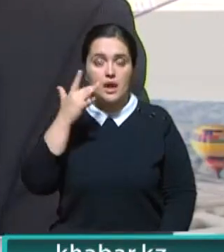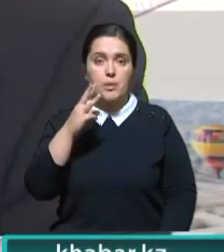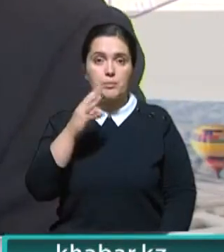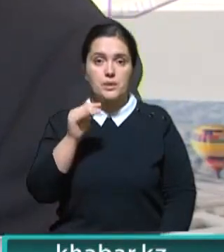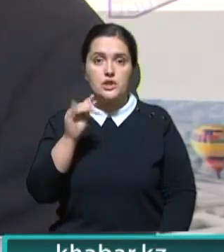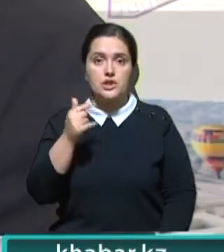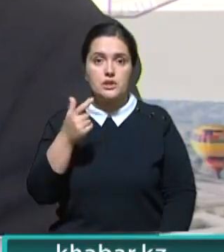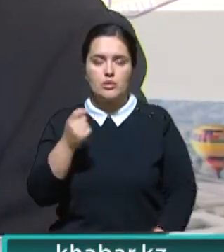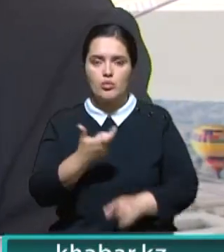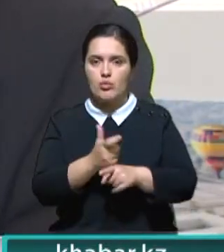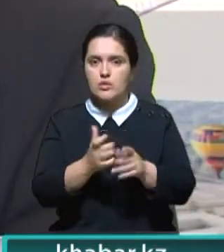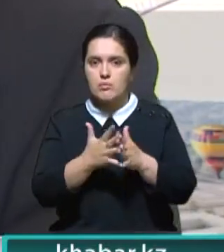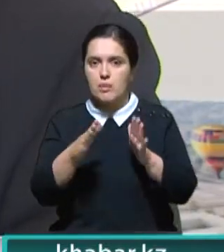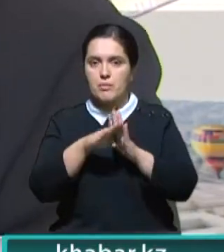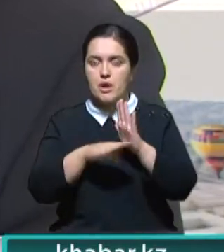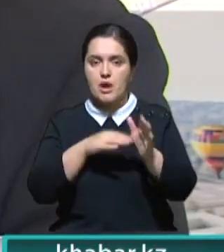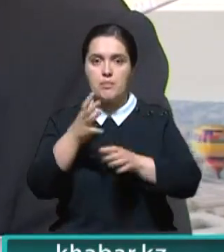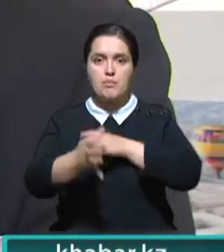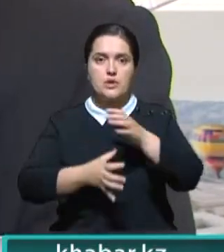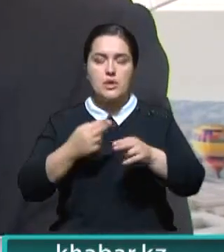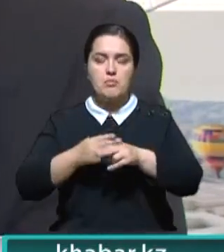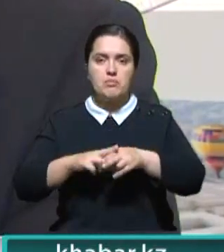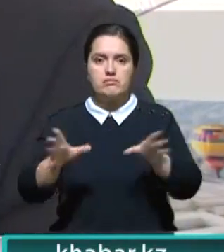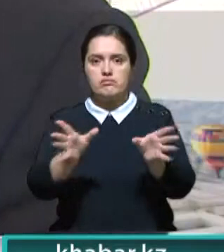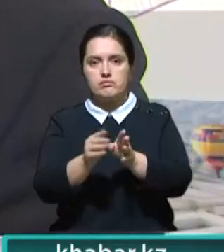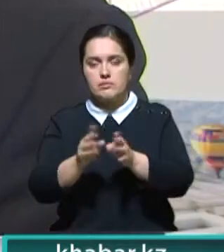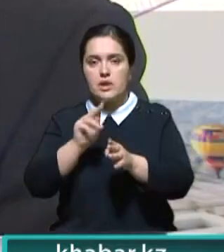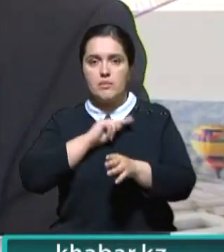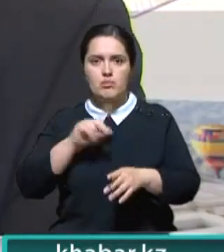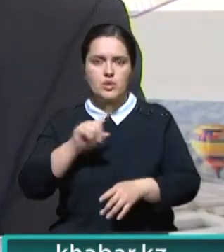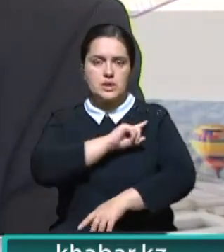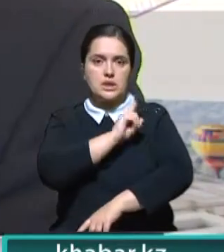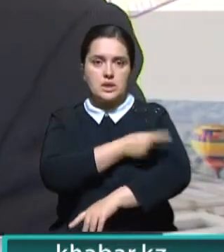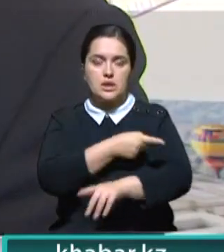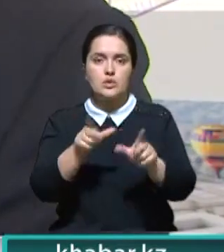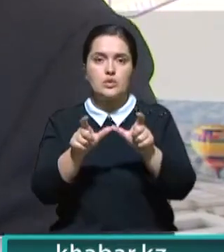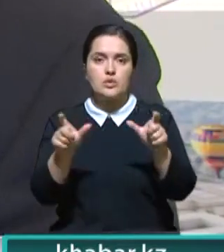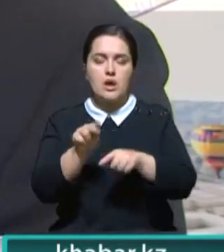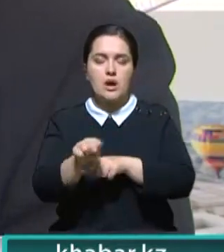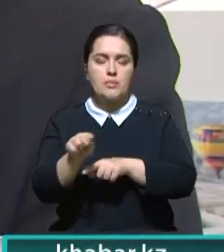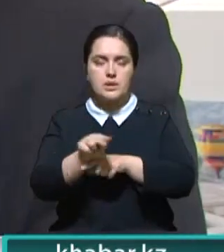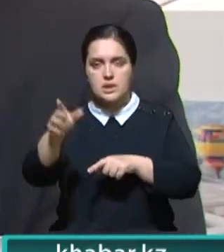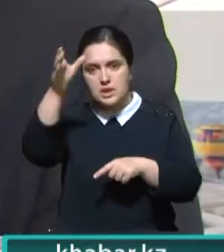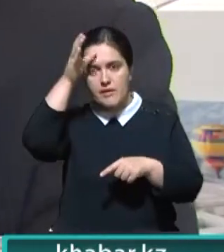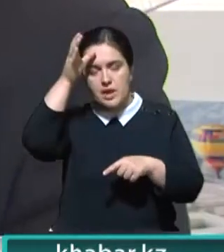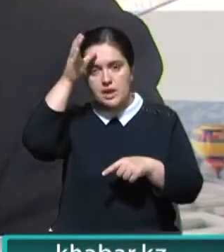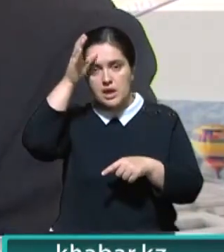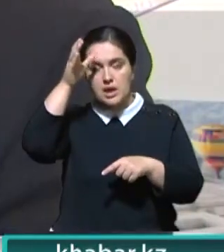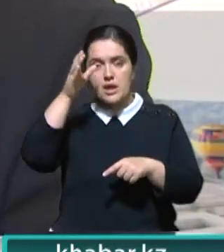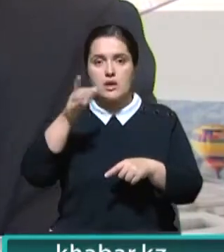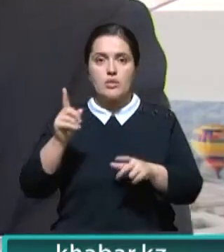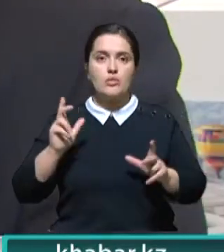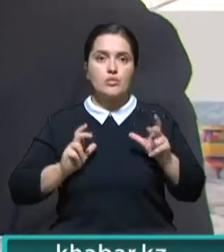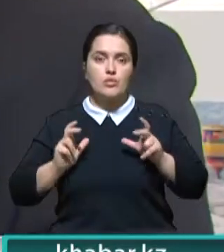государственного очень большая программа по международной экспансии и партнерствам. Во-вторых, у них одна из сильнейших школ образования. И, наверное, этот